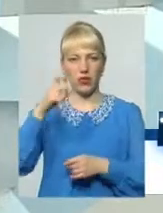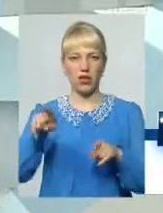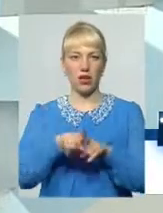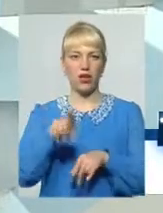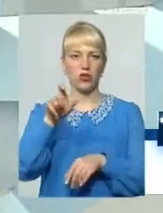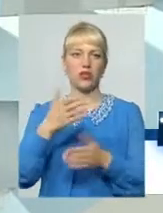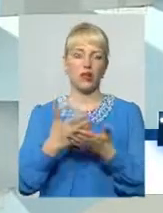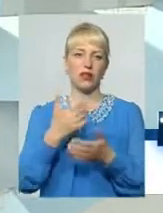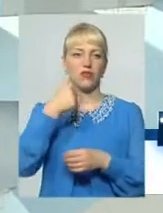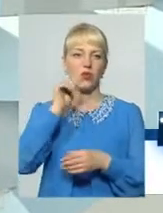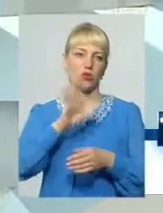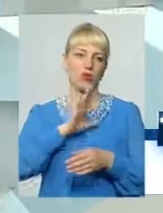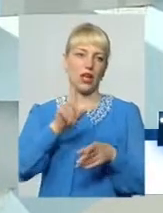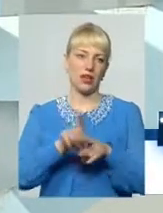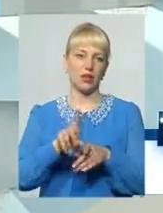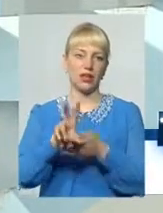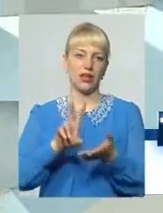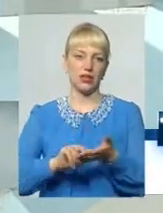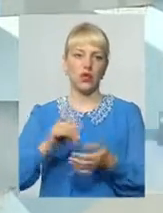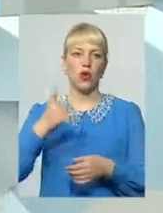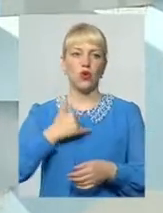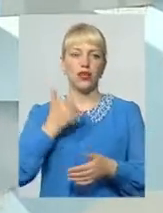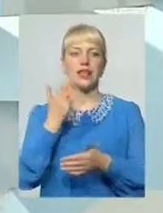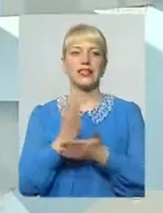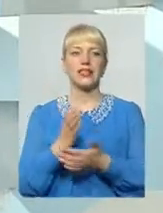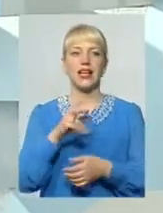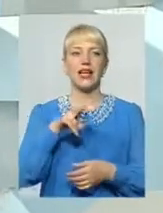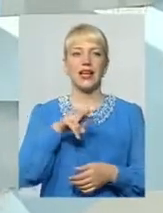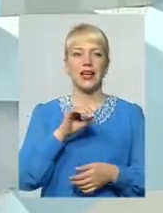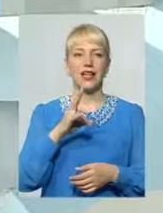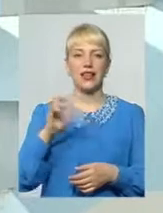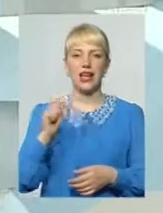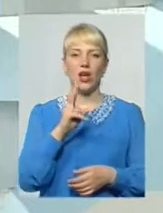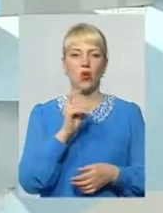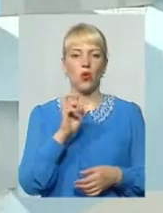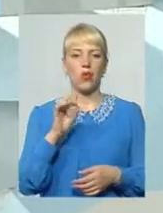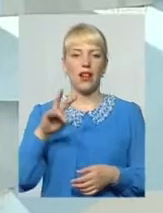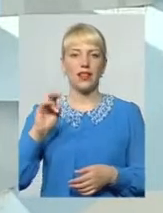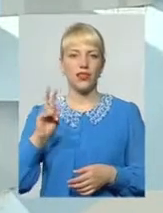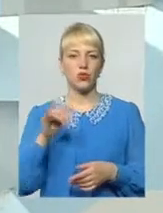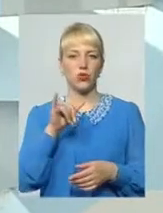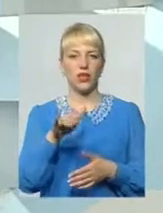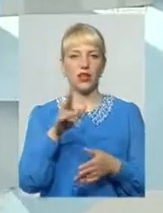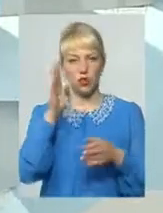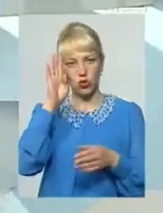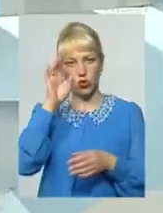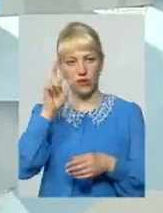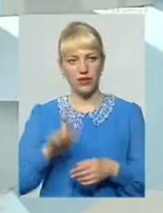Наприклад, вчора був такий приклад В нас є Лєна Кобельник, а в неї чоловік